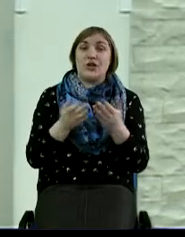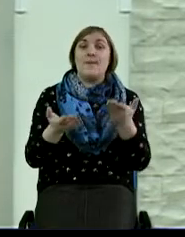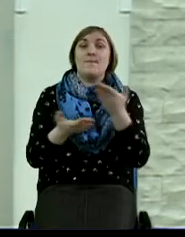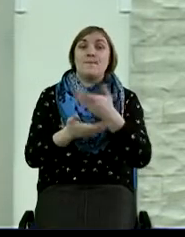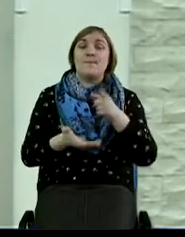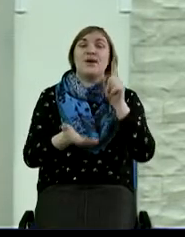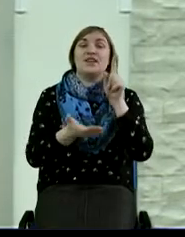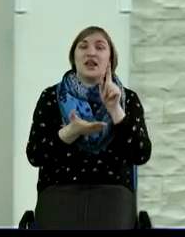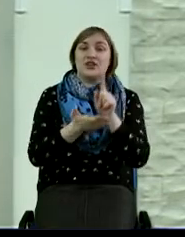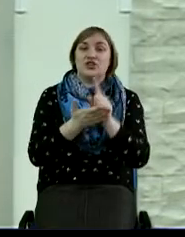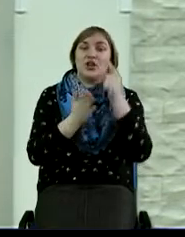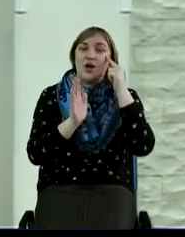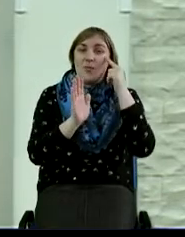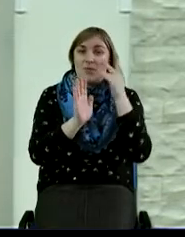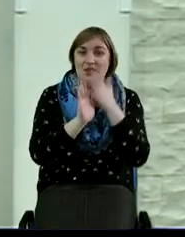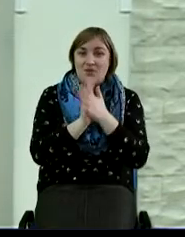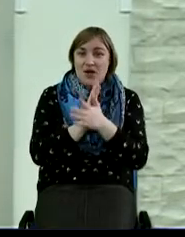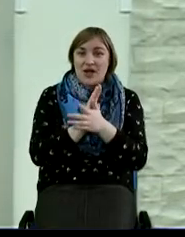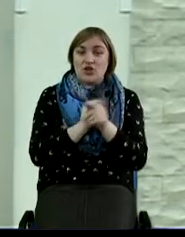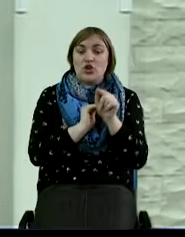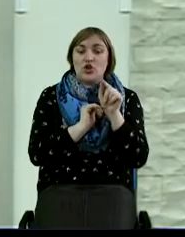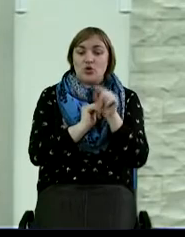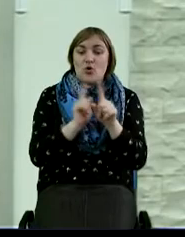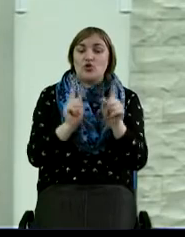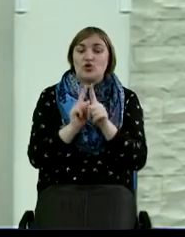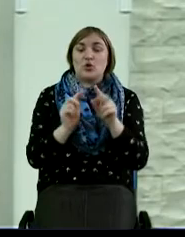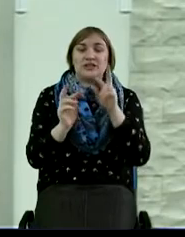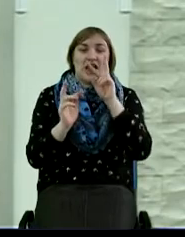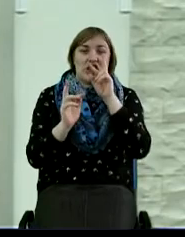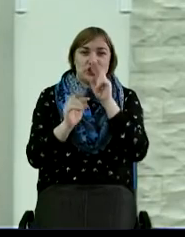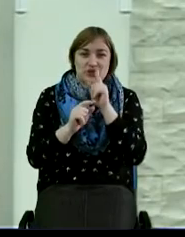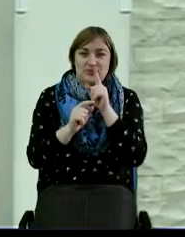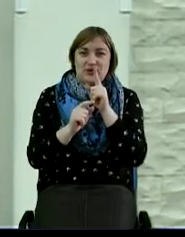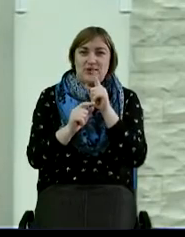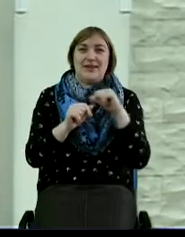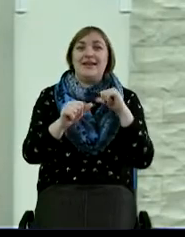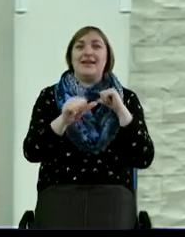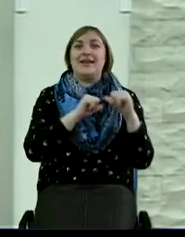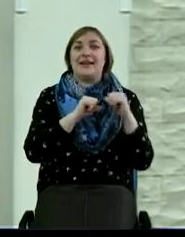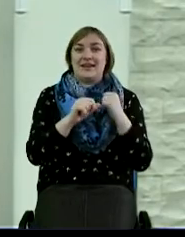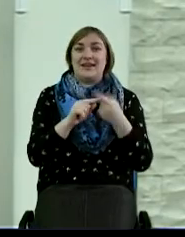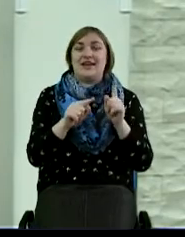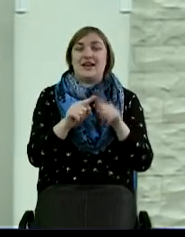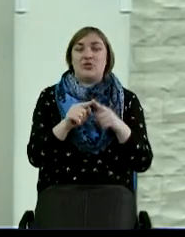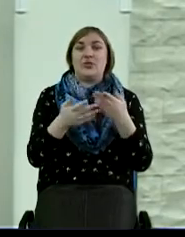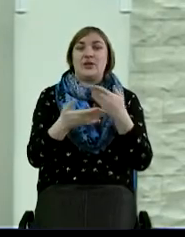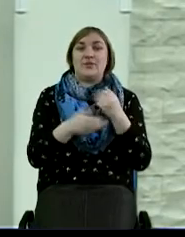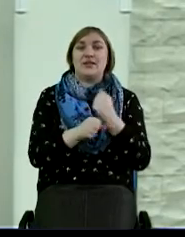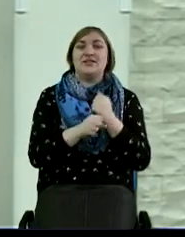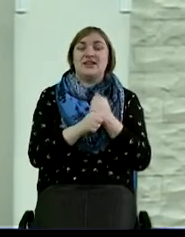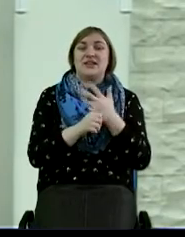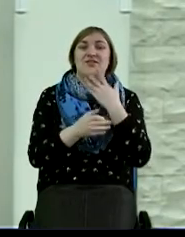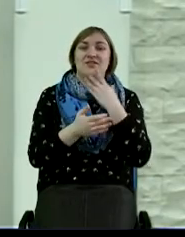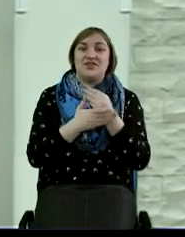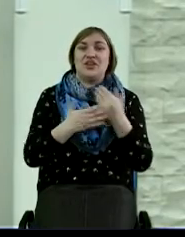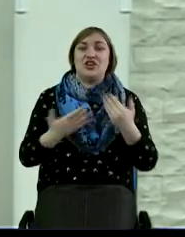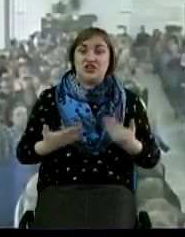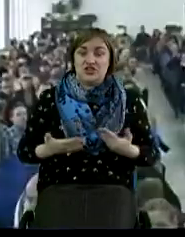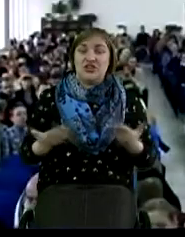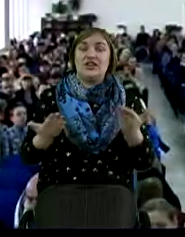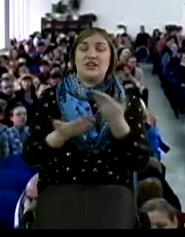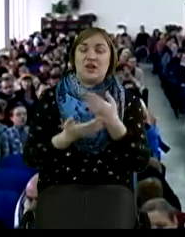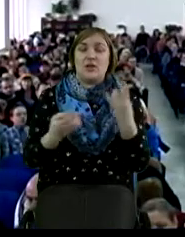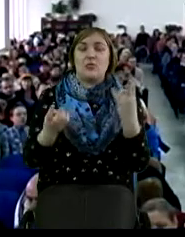должны понимать то, что за те ошибки, за те вещи, которые, грехи, которые совершили мы в своей жизни, нам придется за них